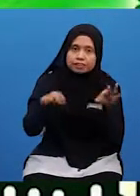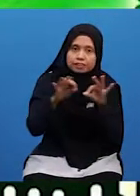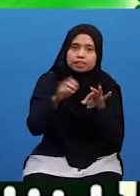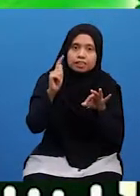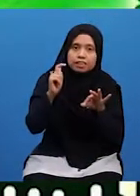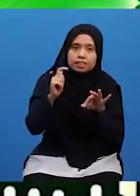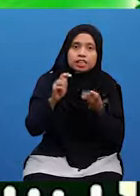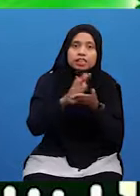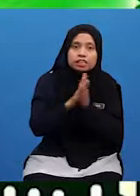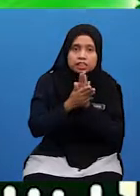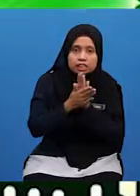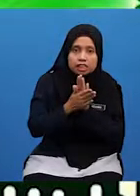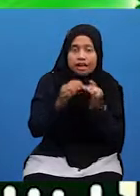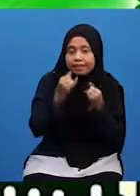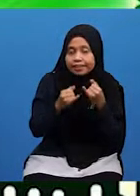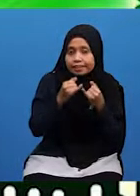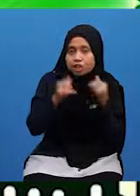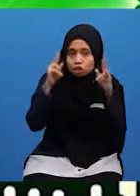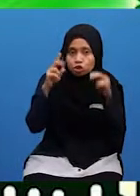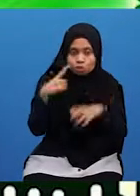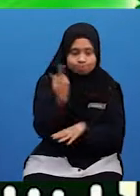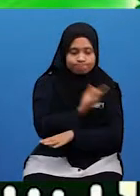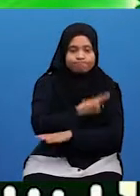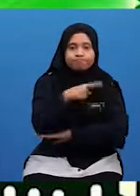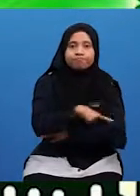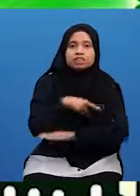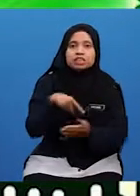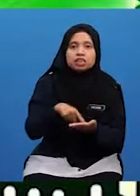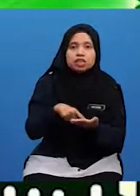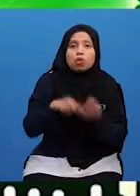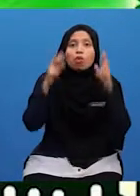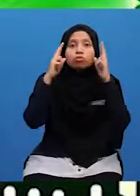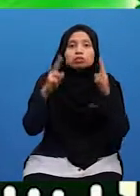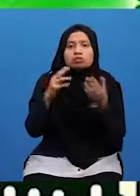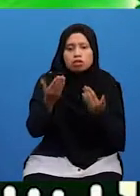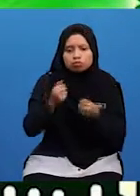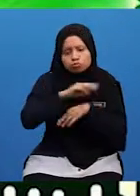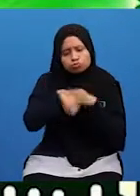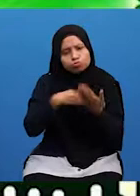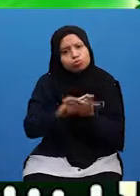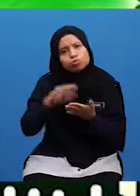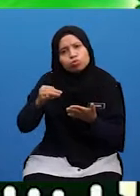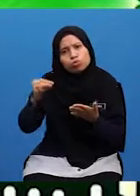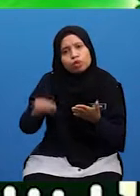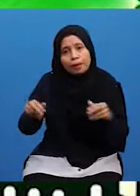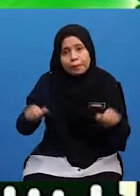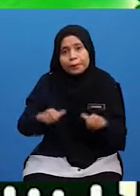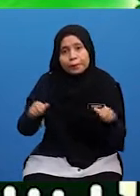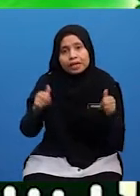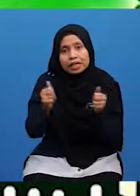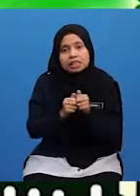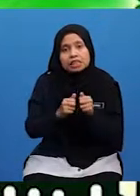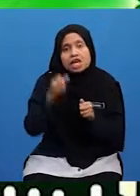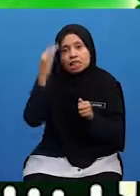Maka Berakhirlah Tajuk Kita Pada Hari Ini Usah Harap Murid-murid Akan Terus Beramal